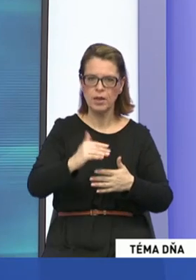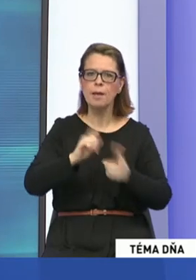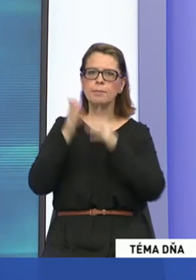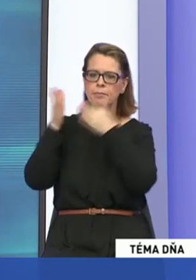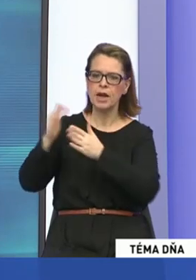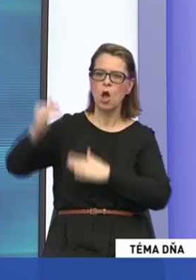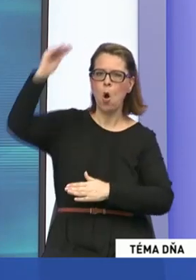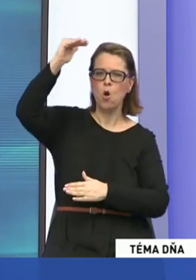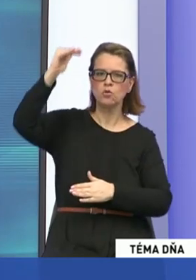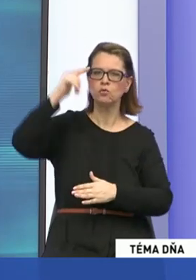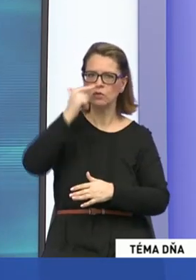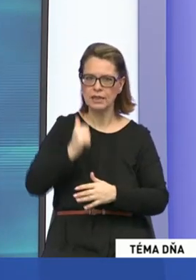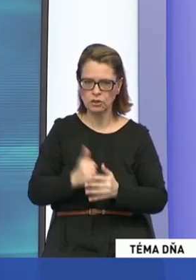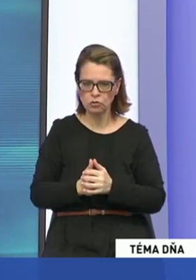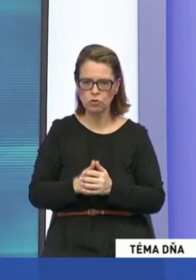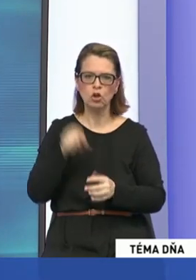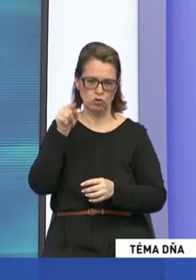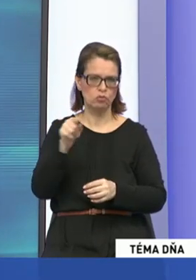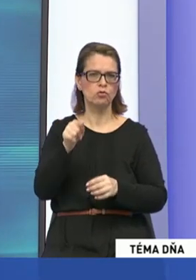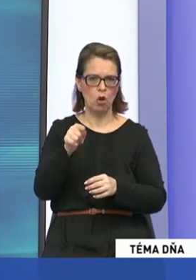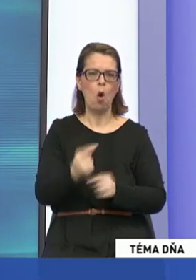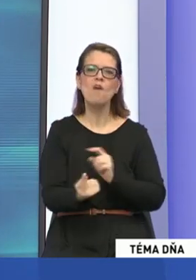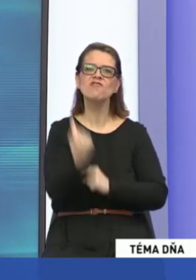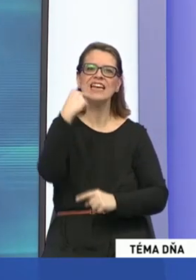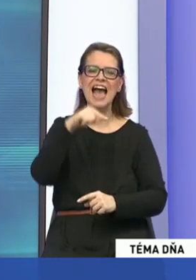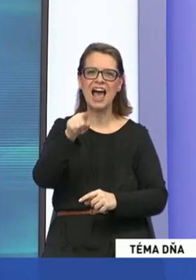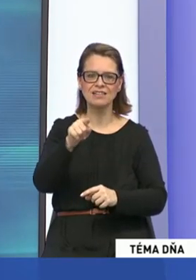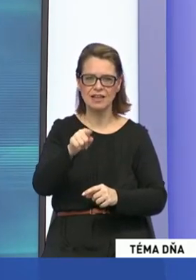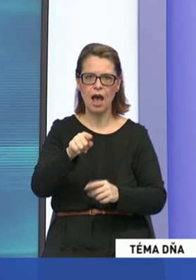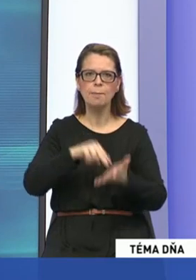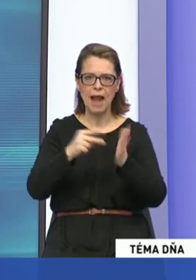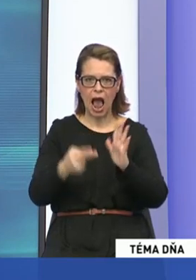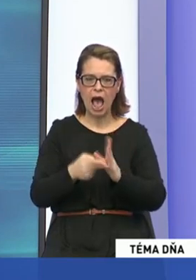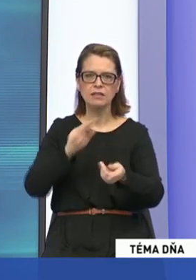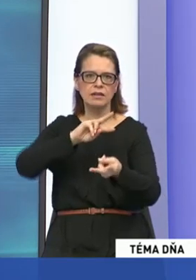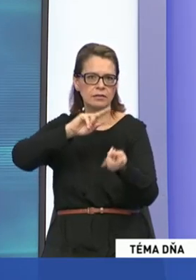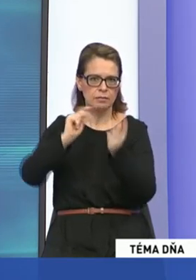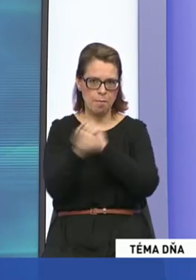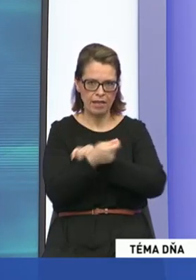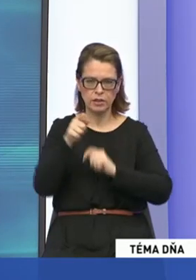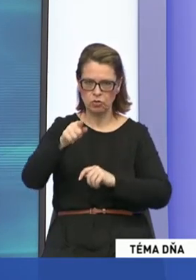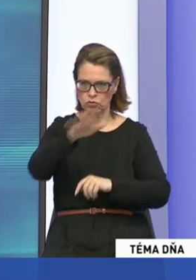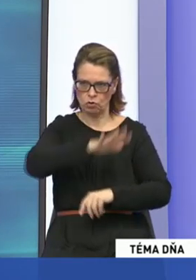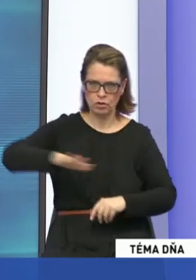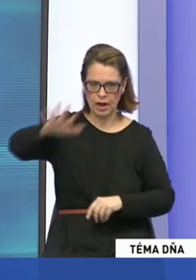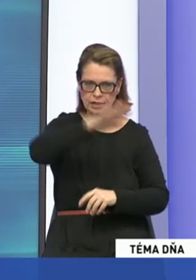pre Hornú Nitru, z ktorého dnes vychádza aj samotný plán transformácie tohto regionu. Ja som presvedčený, že v tom roku